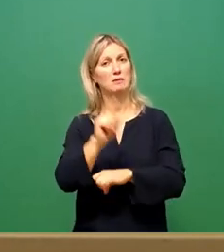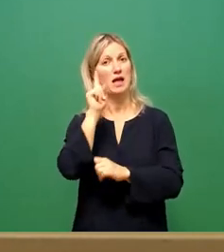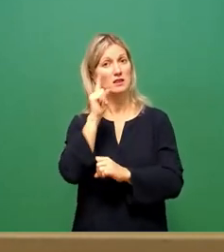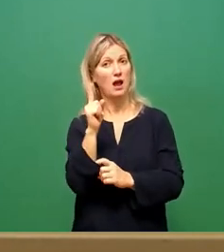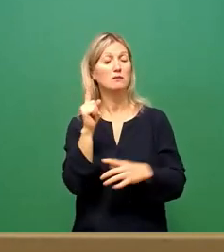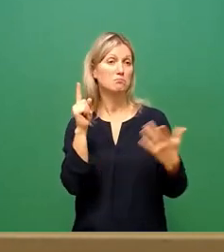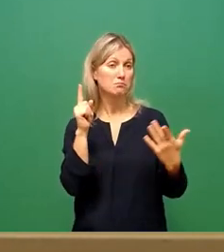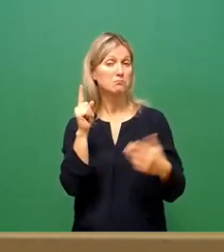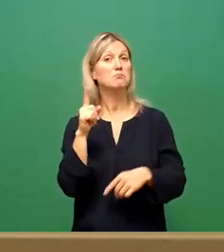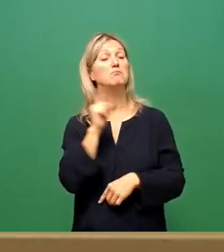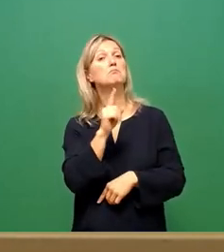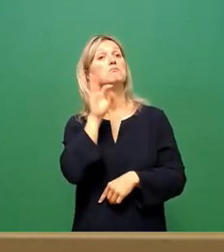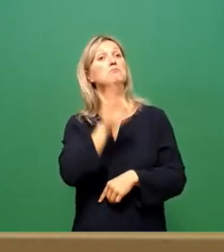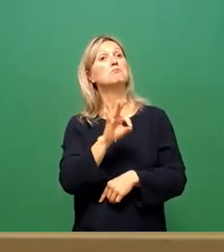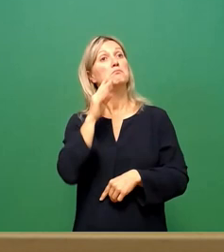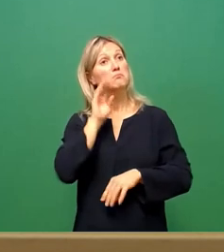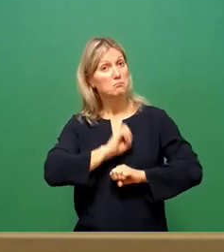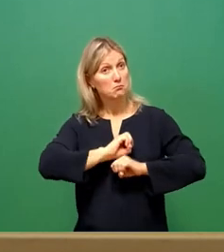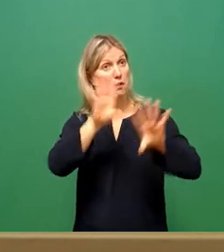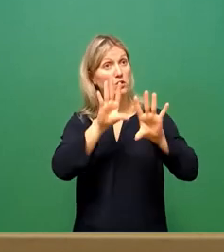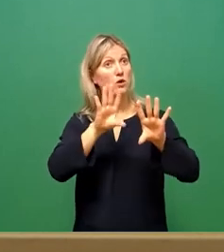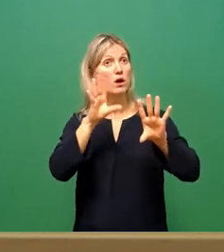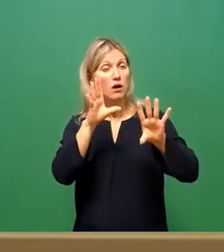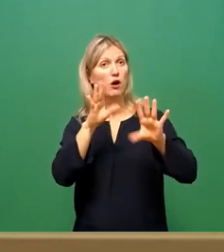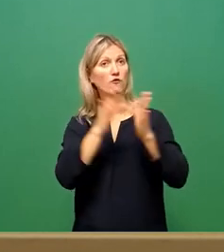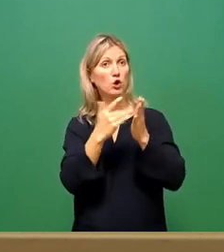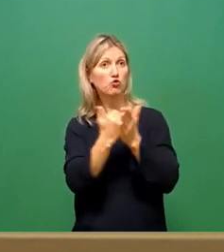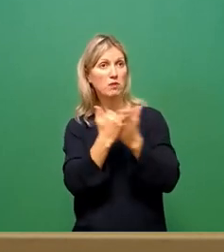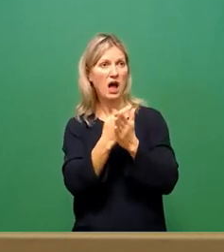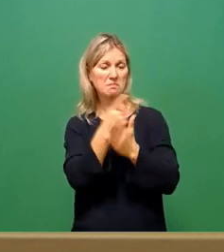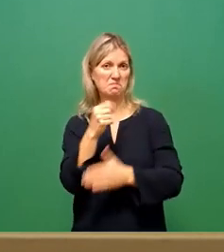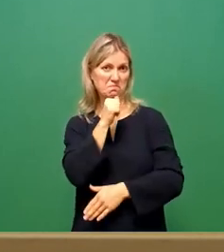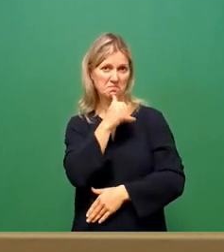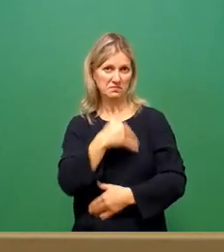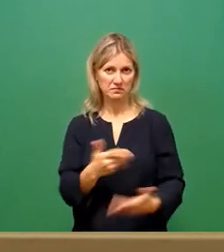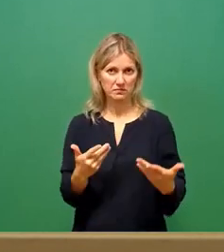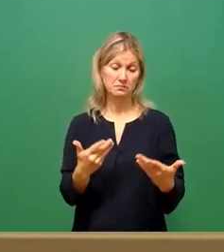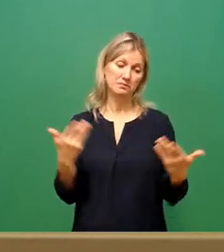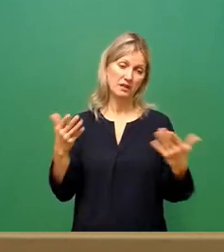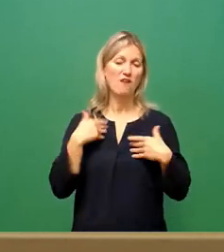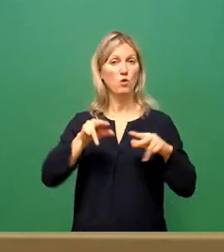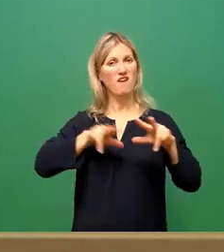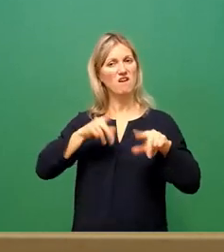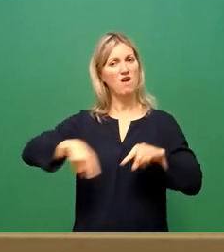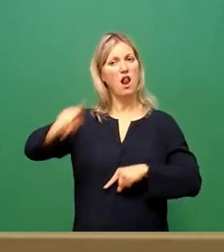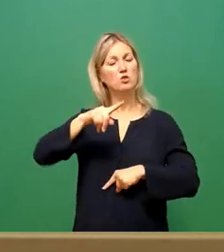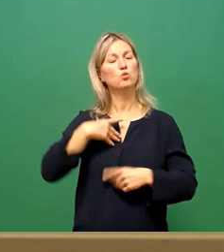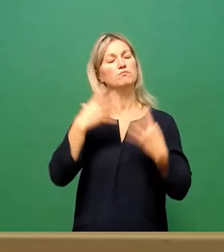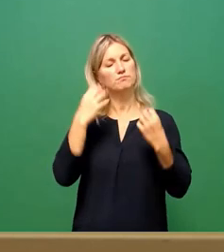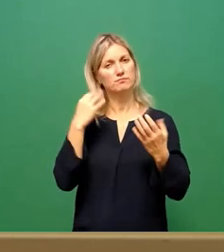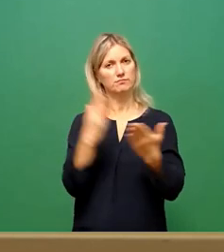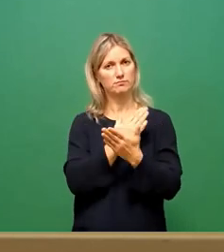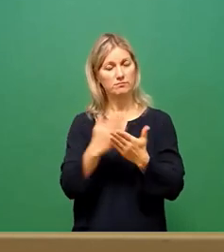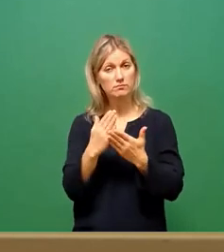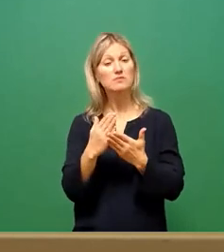Gebäudedenkmälern in Erwägung gezogen wird. Für die Verwaltung habe ich entschieden, dass sowohl die Weihnachtsbeleuchtung als auch die Anstrahlung